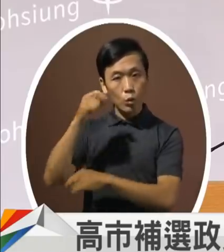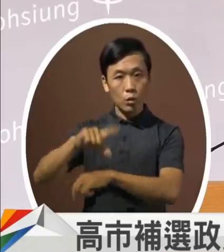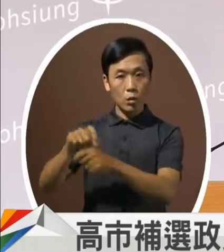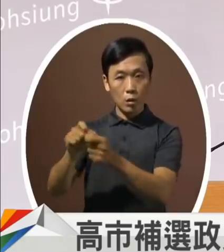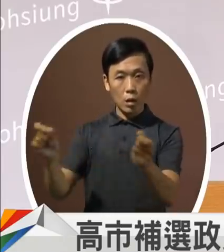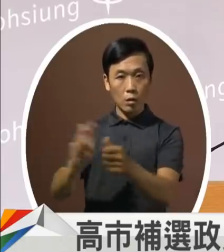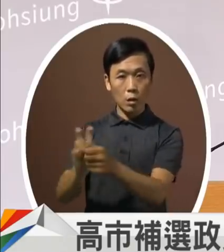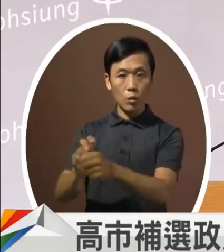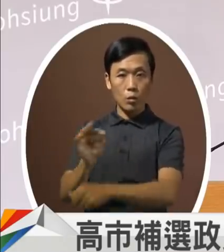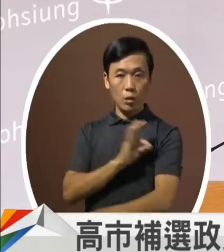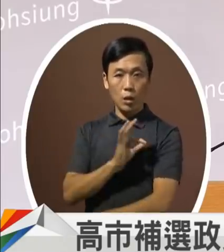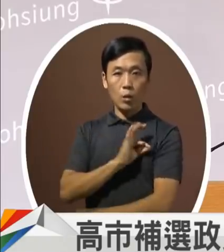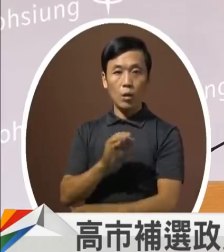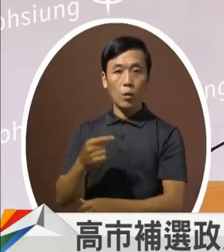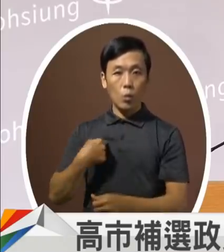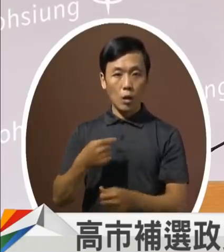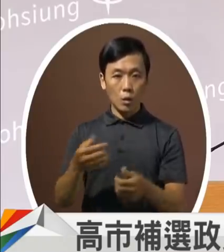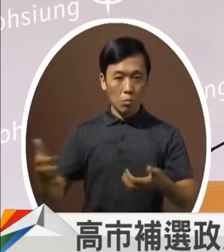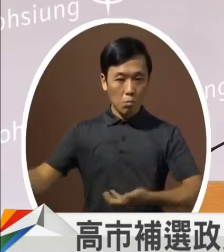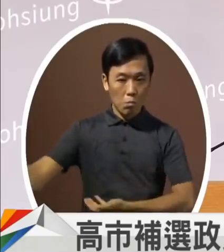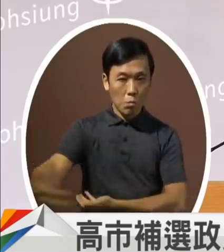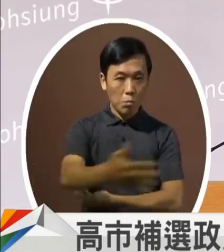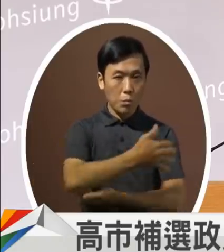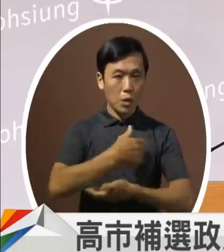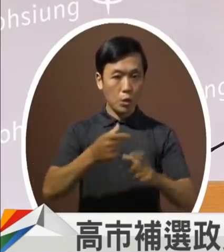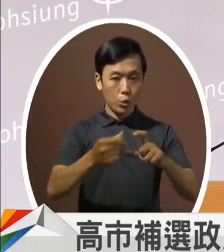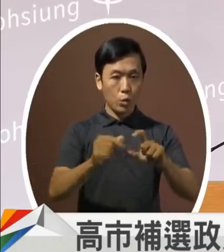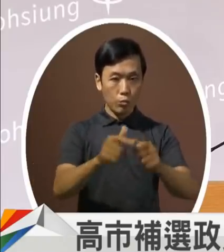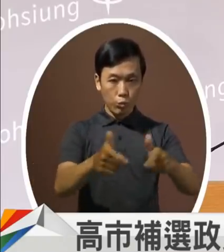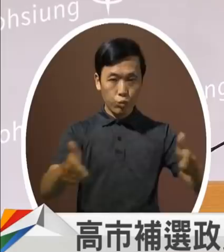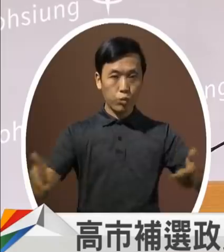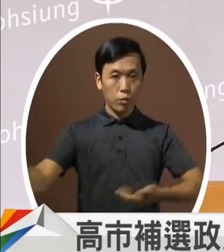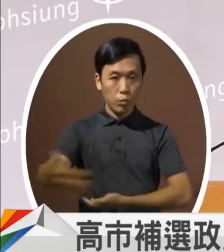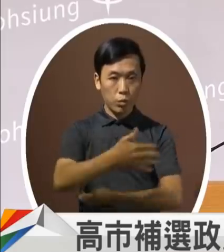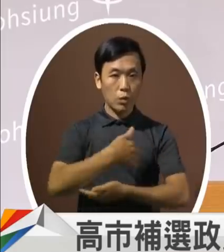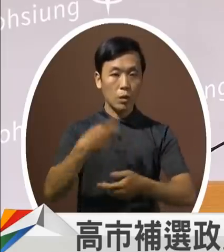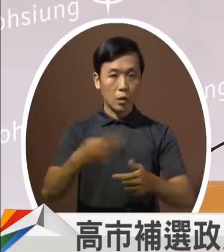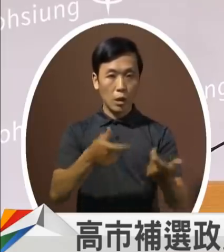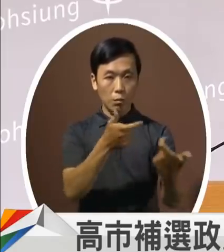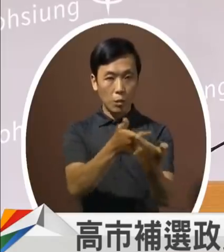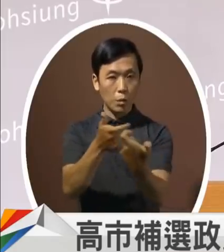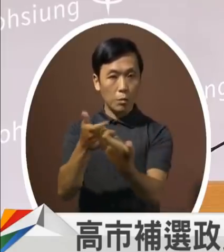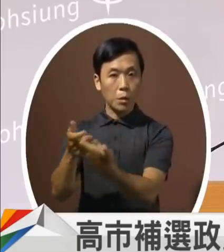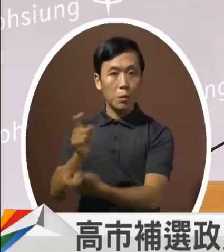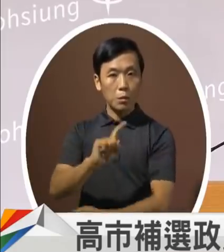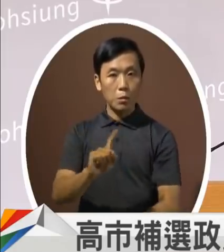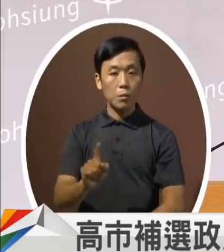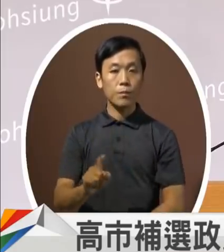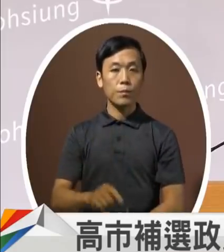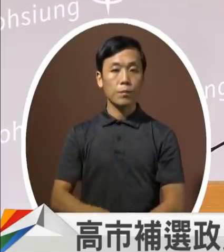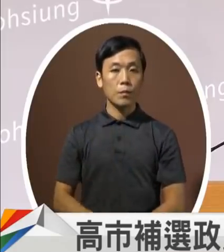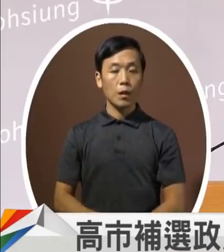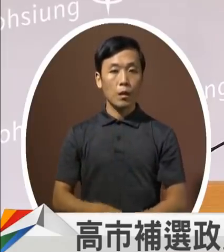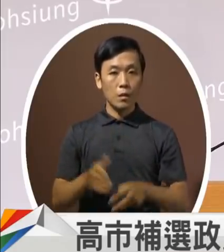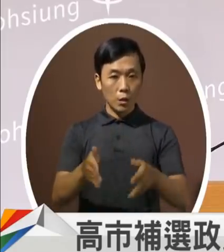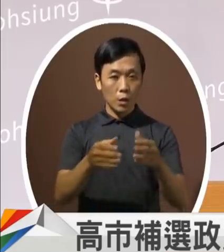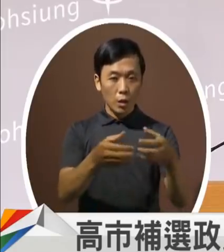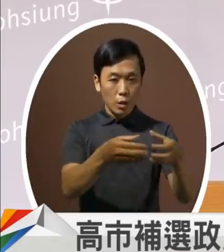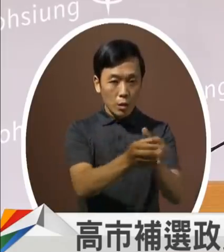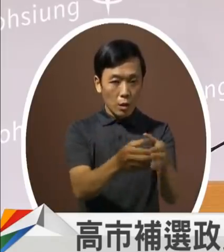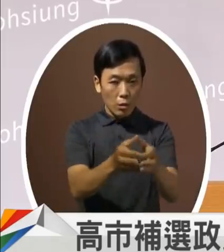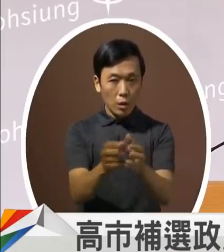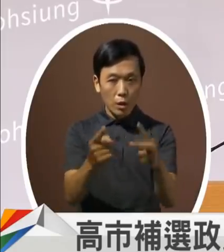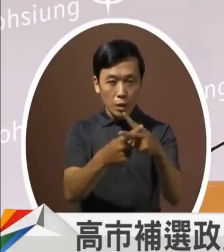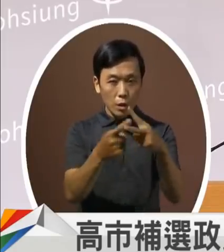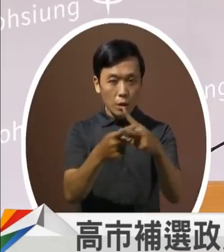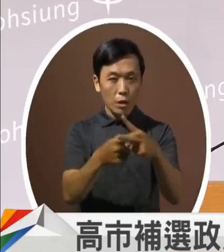机构所以我必须去整合这些跨区的这些服务然后再搭配这一些我们所谓的小规模多功能